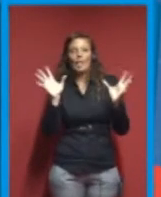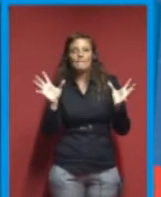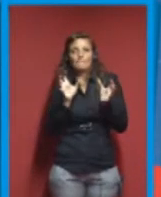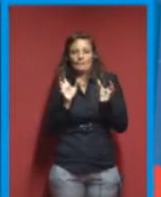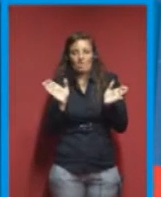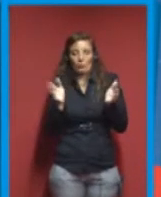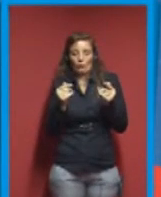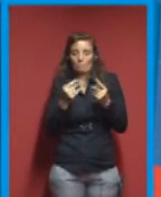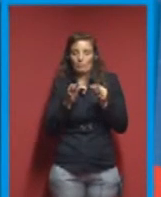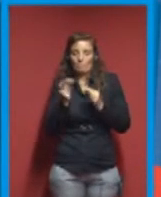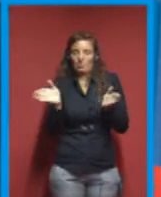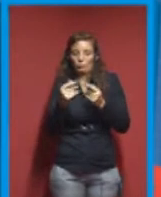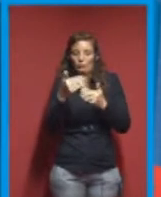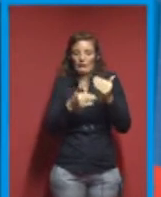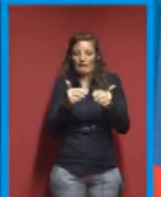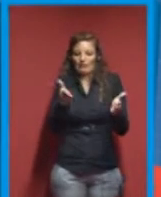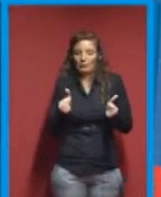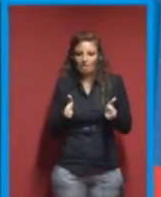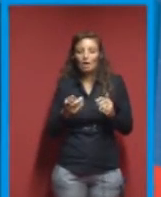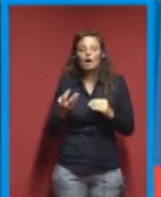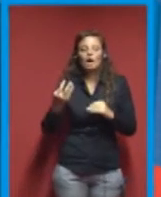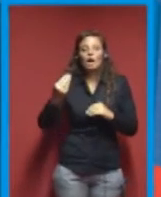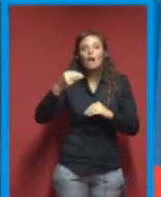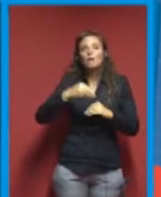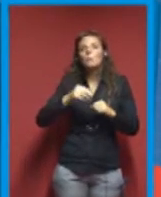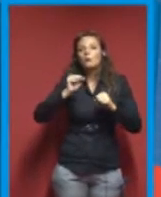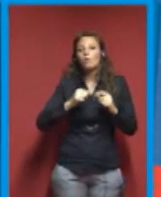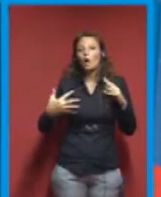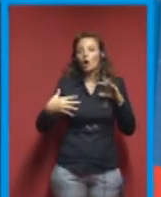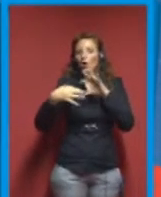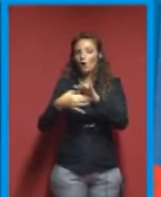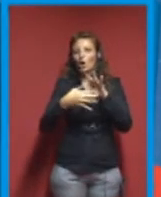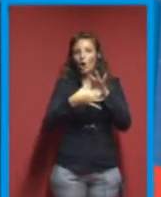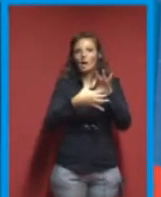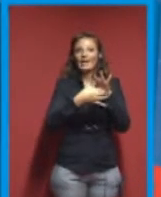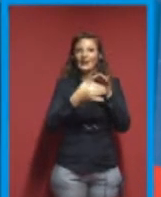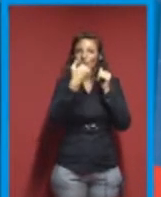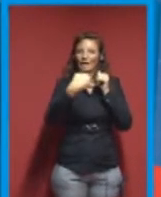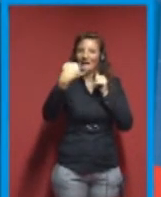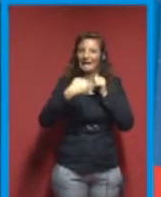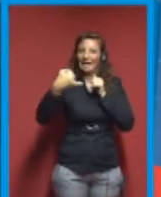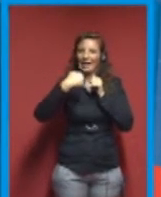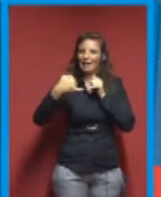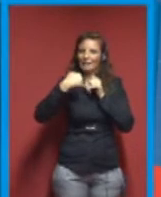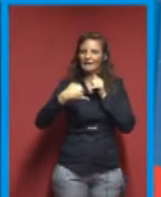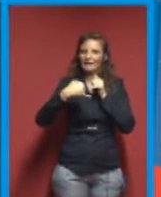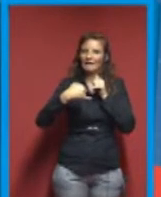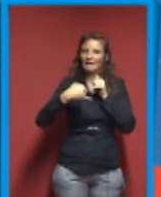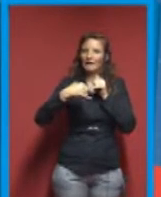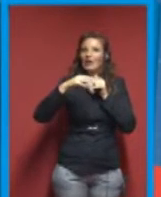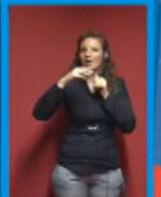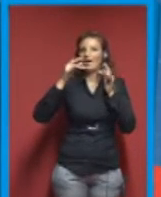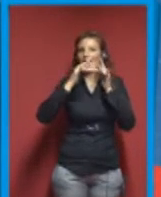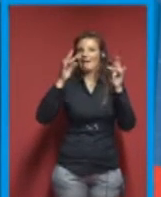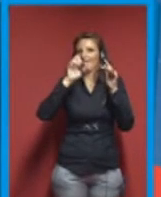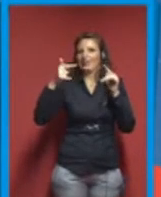E poi è possibile anche essere collegato con questi cavi ethernet. Vediamo,